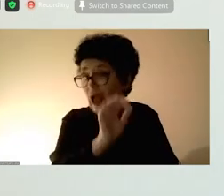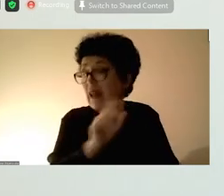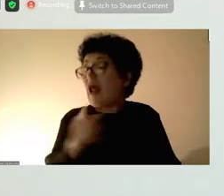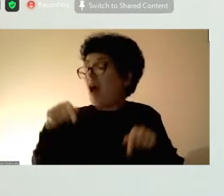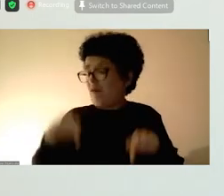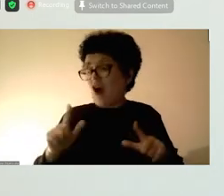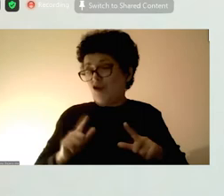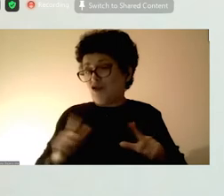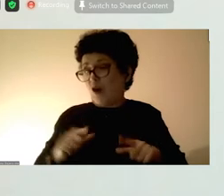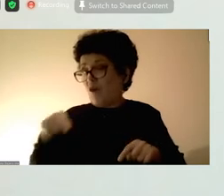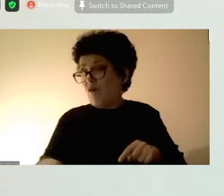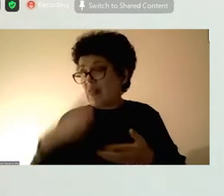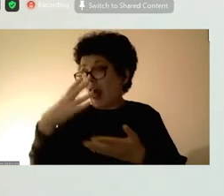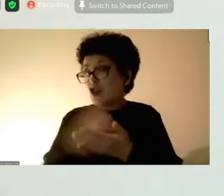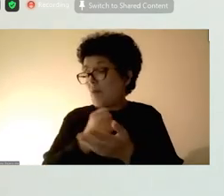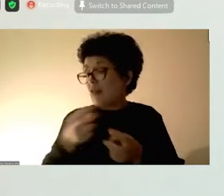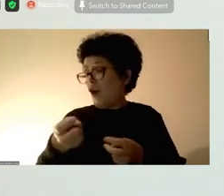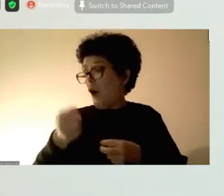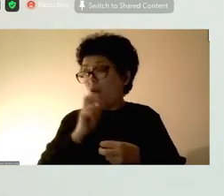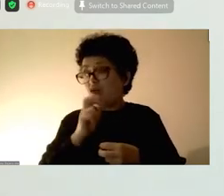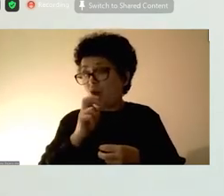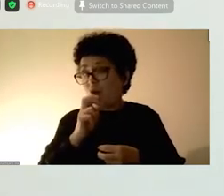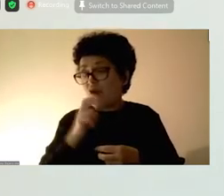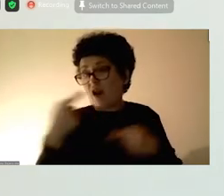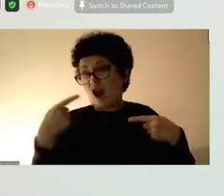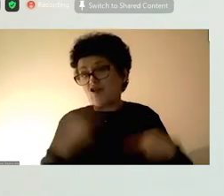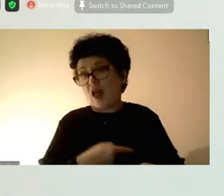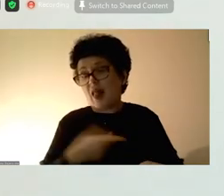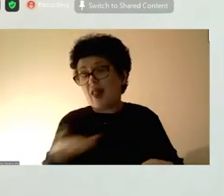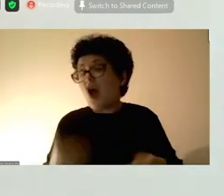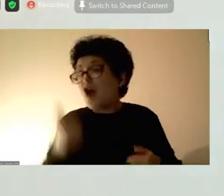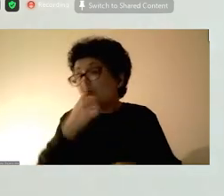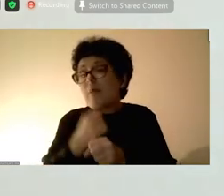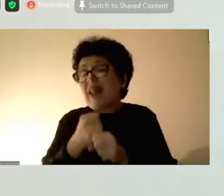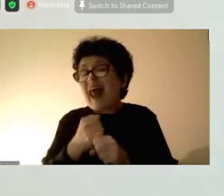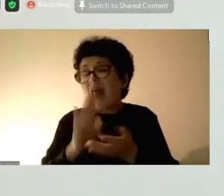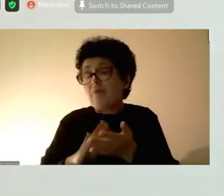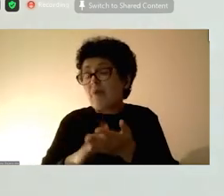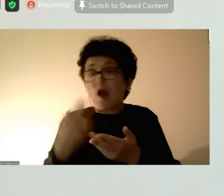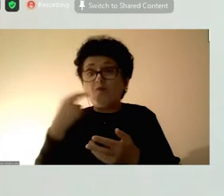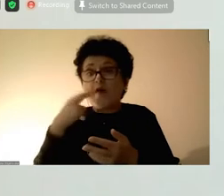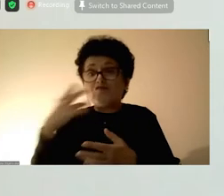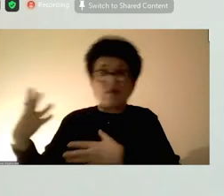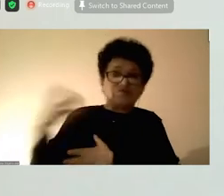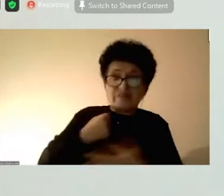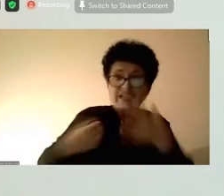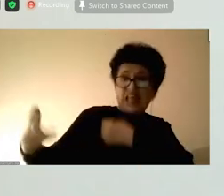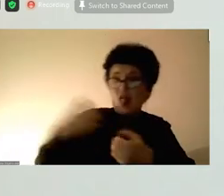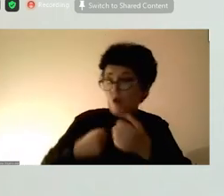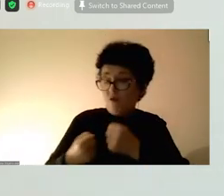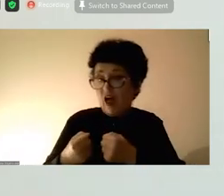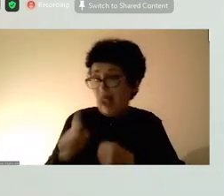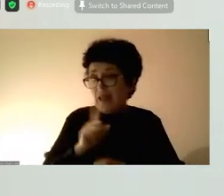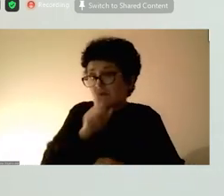очекување да добиат одговори соодветни кои, за жал, во рамките на училиштото за време на